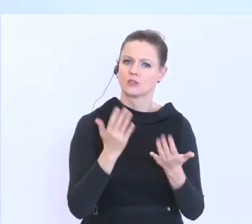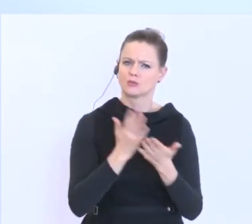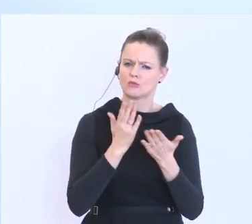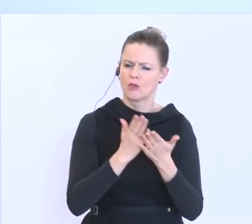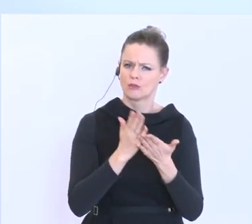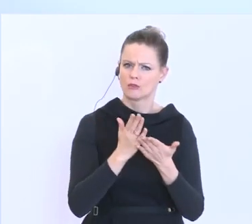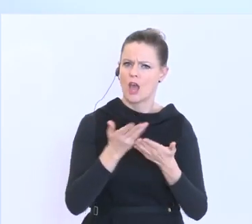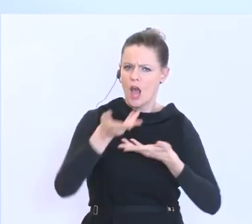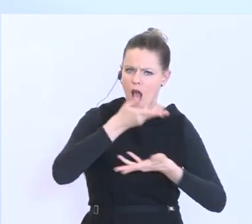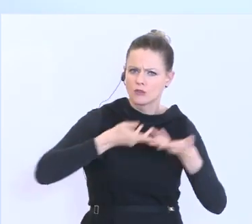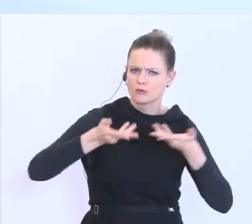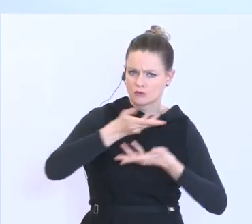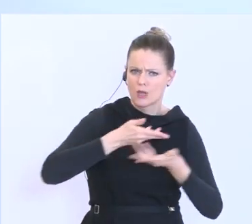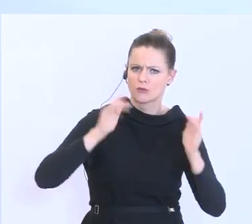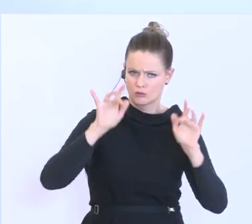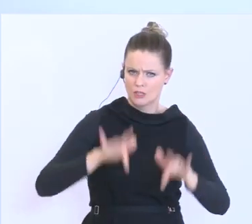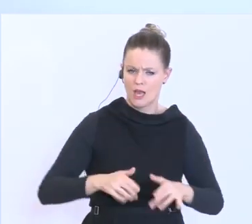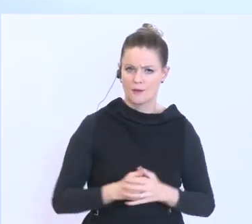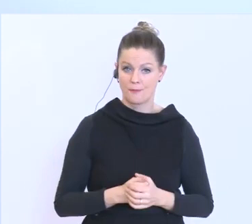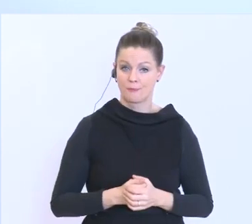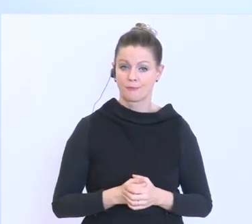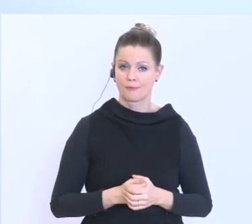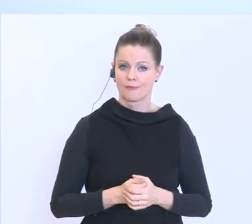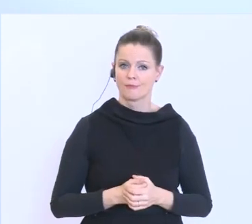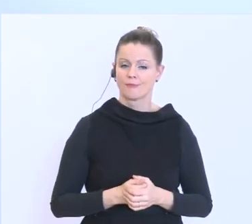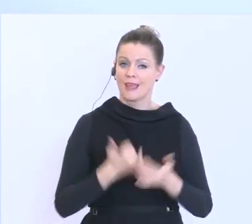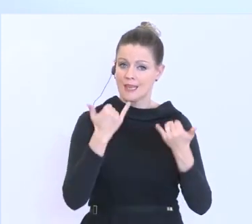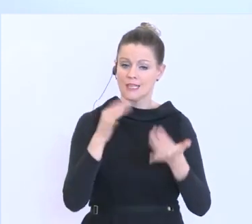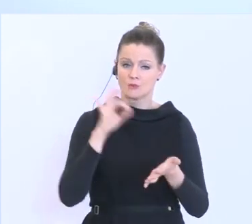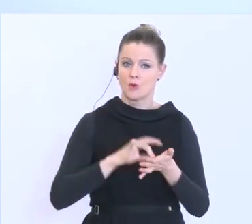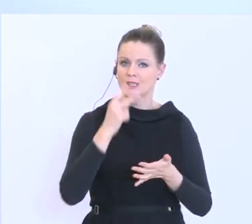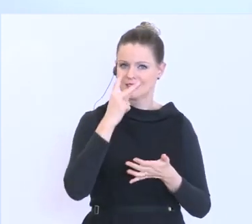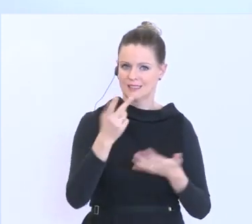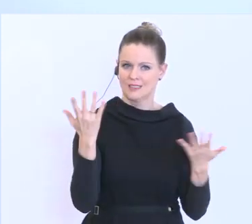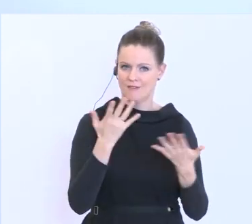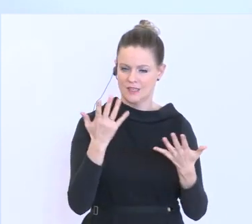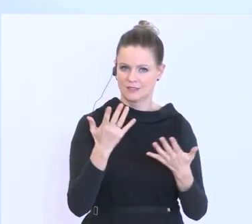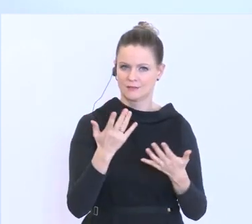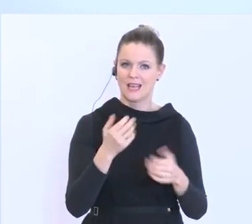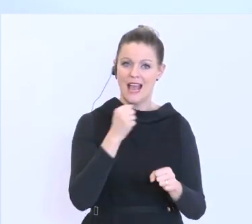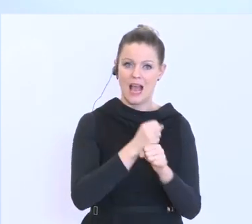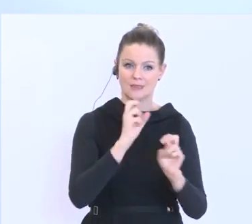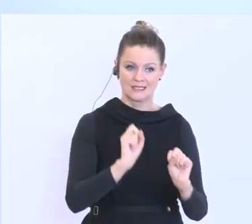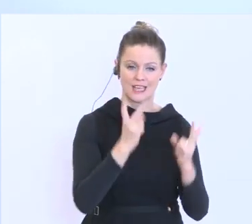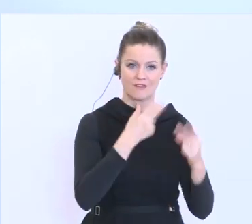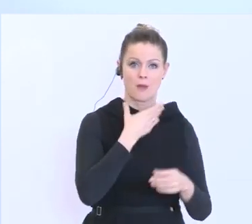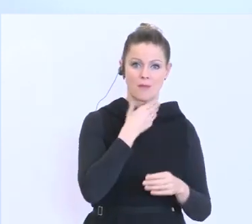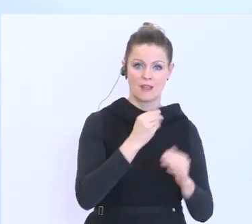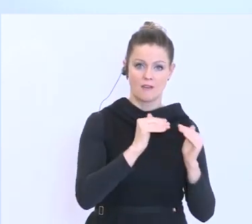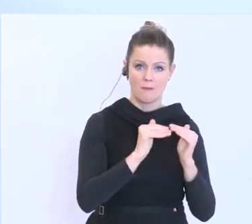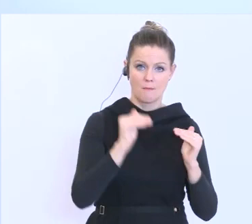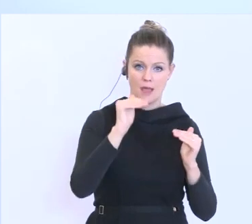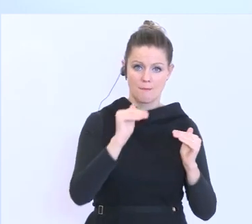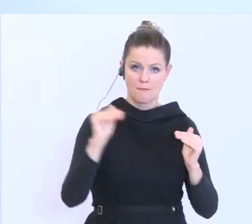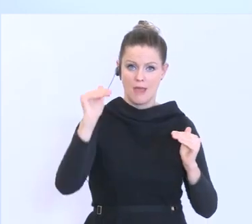Austausch statt. Was wir aber zur Stunde sehen, ist, dass der Bedarf an Arbeitskräften permanent ein steigender